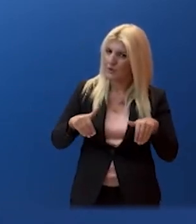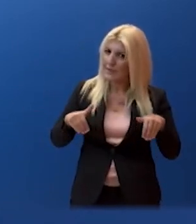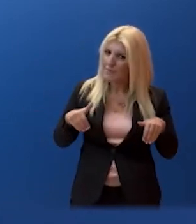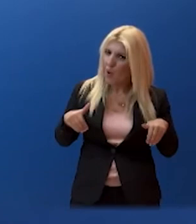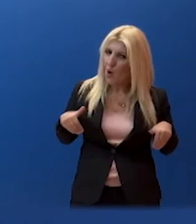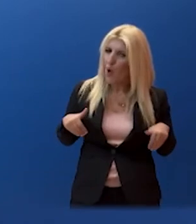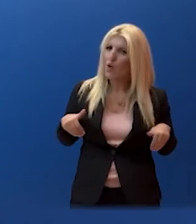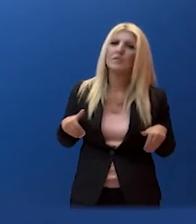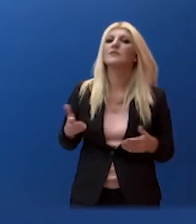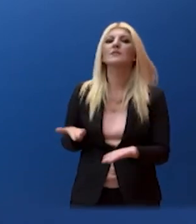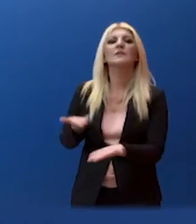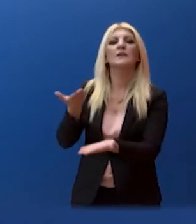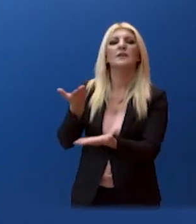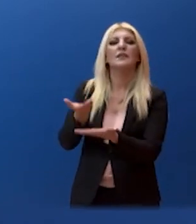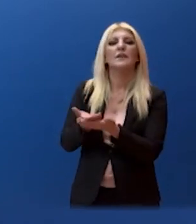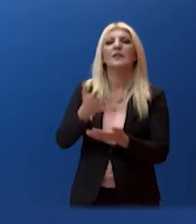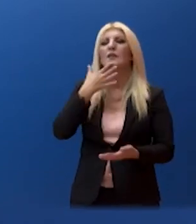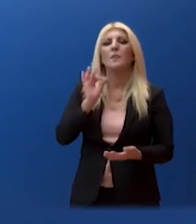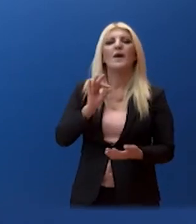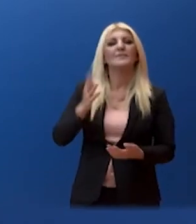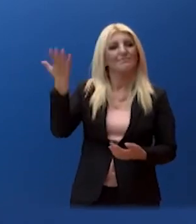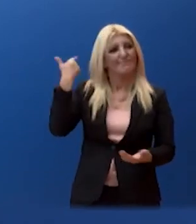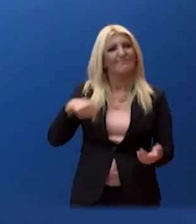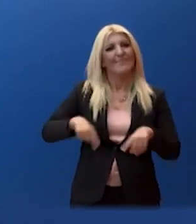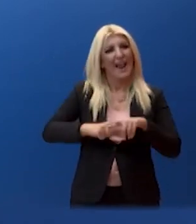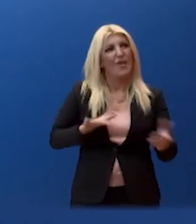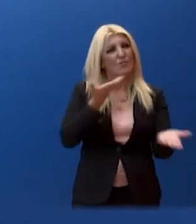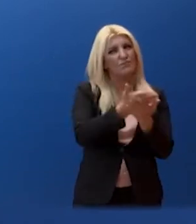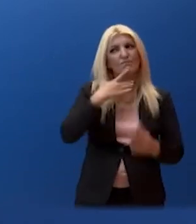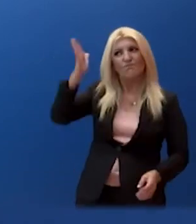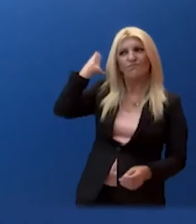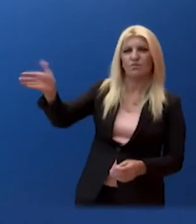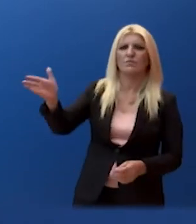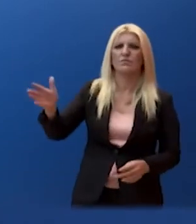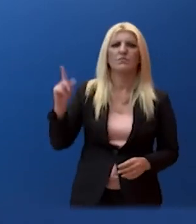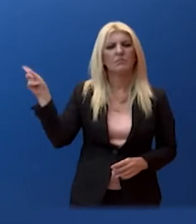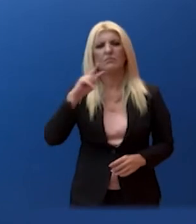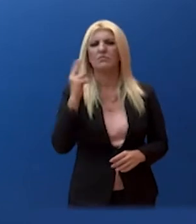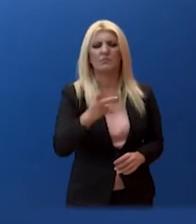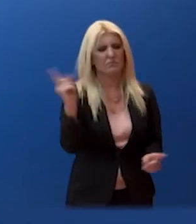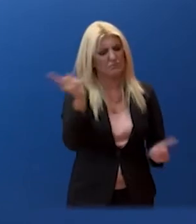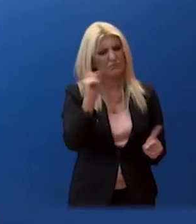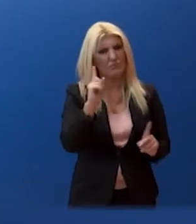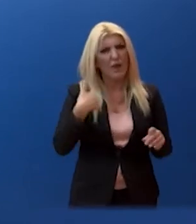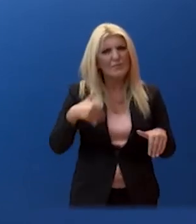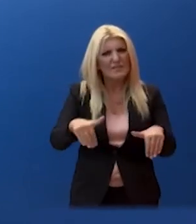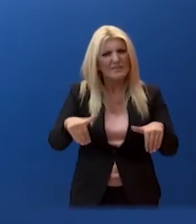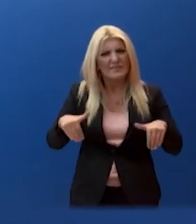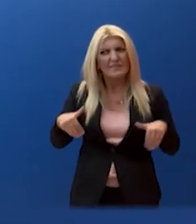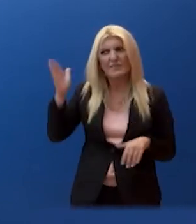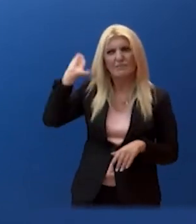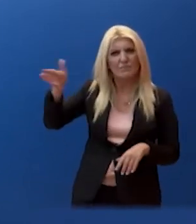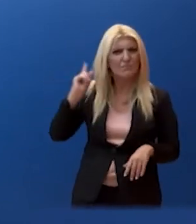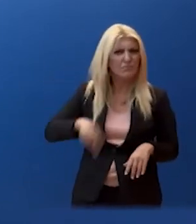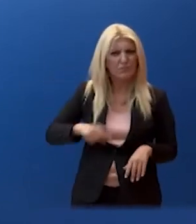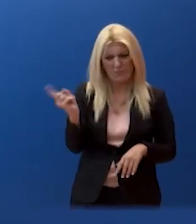ενεργοποίηση καταλόγου κυρώσεων κατά της Τουρκίας. Ευχαριστώ. Δεν υπάρχει καμία περίπτωση υπαναχώρησης. Υπάρχει μια διαδικασία